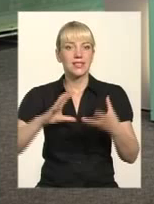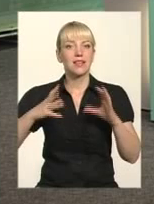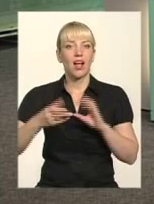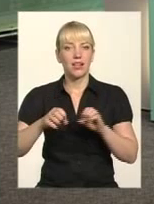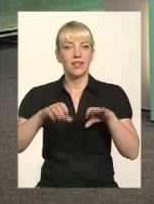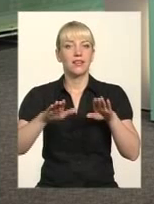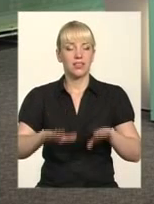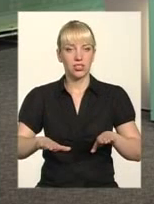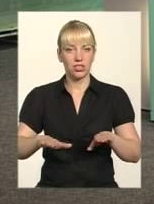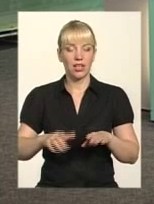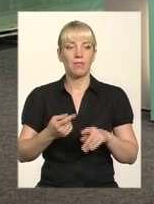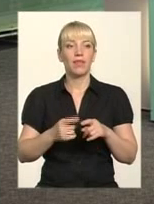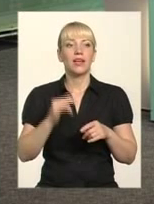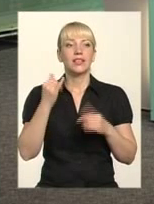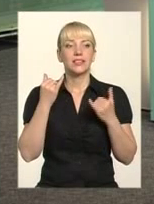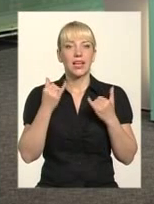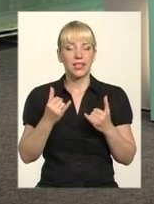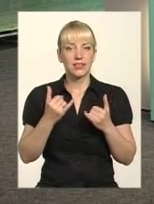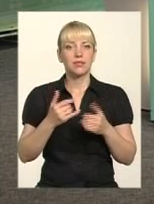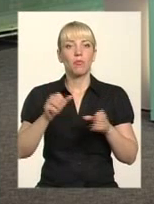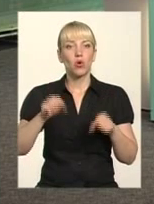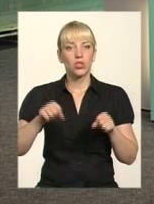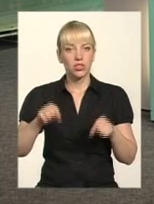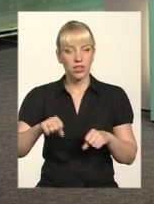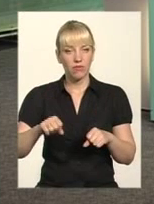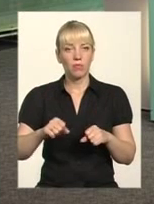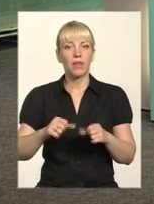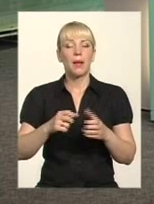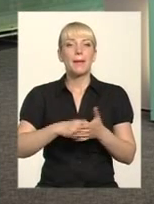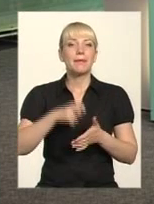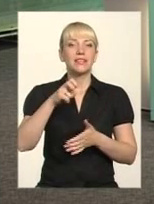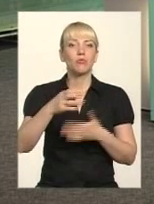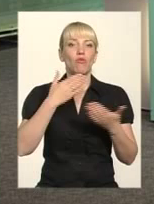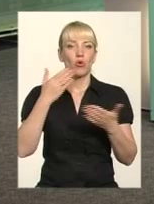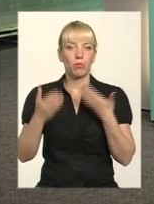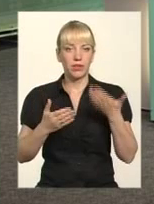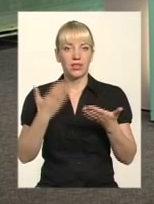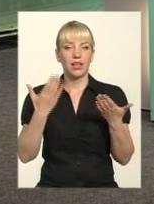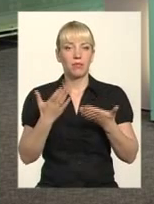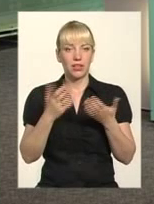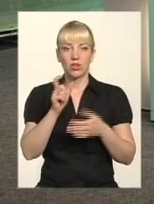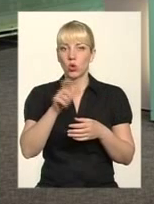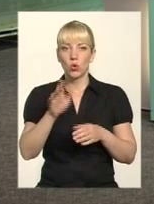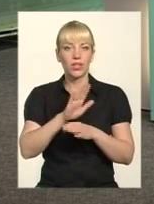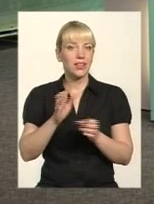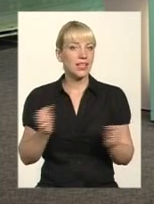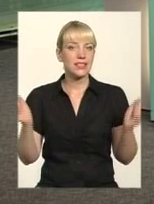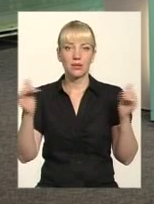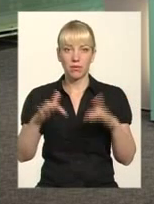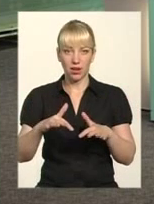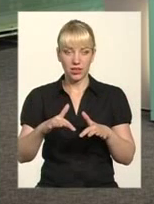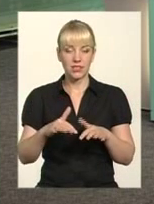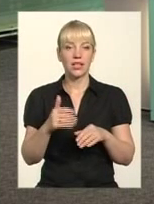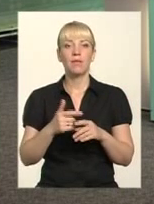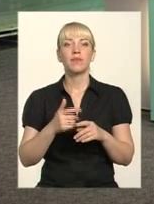є те, що, можливо, письмове опитування. Якщо не зібралися люди, скільки б не було,